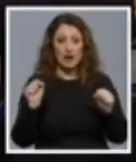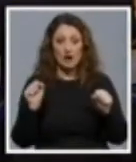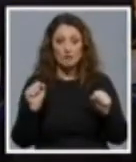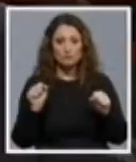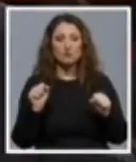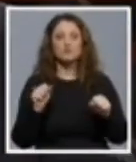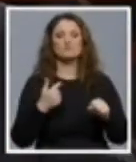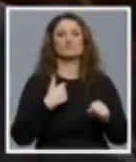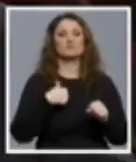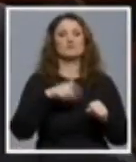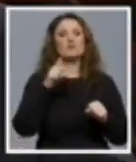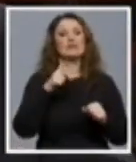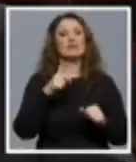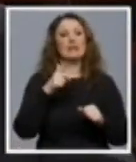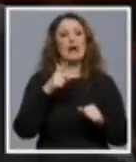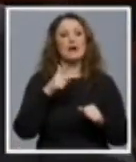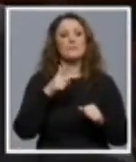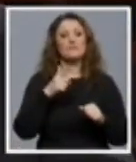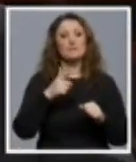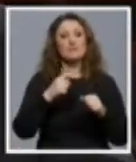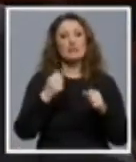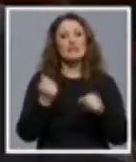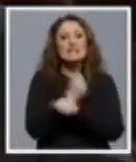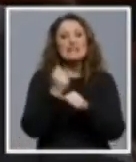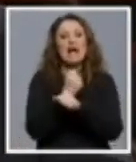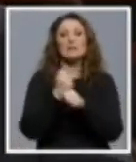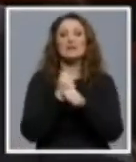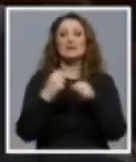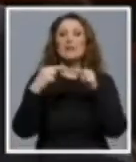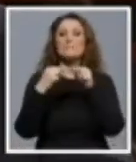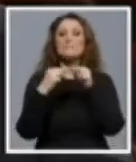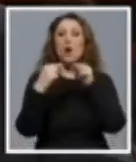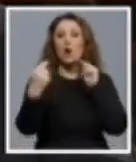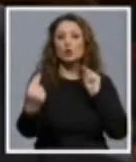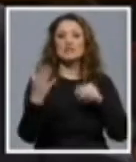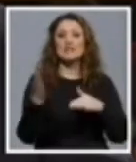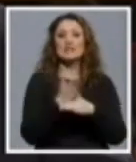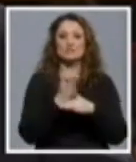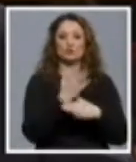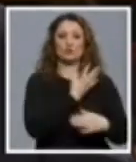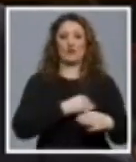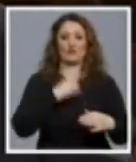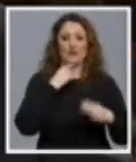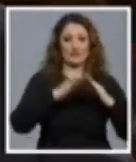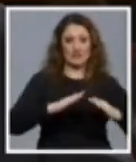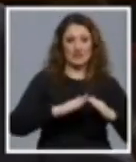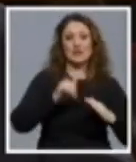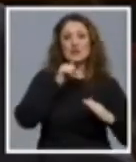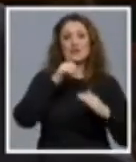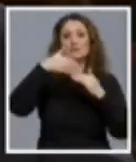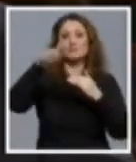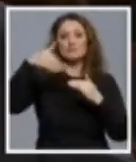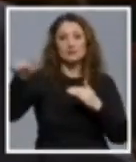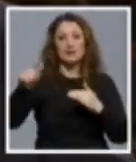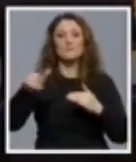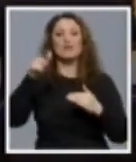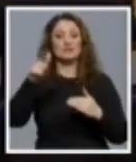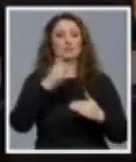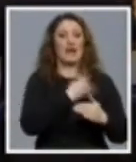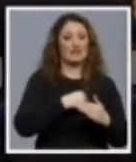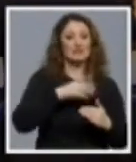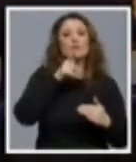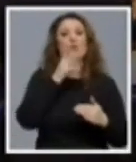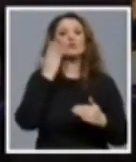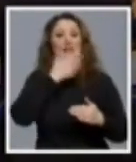da izgradimo taj porušeni most između domovinske iseljene Hrvatske, dakle, između Hrvata, Bosne i Hercegovine Hrvatske i